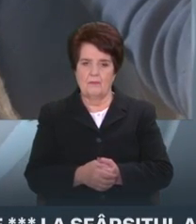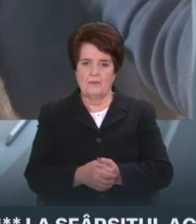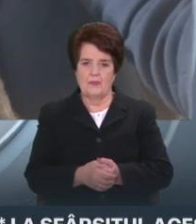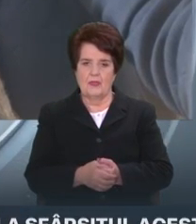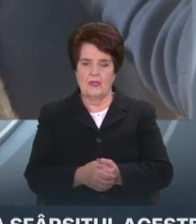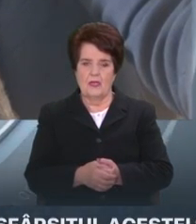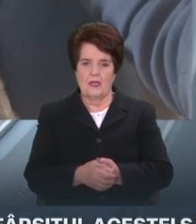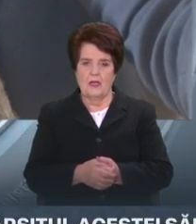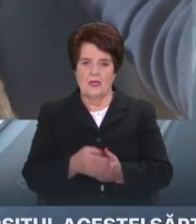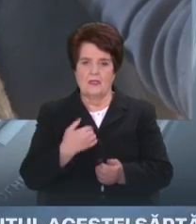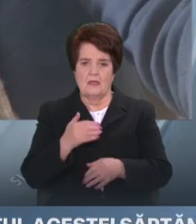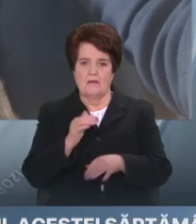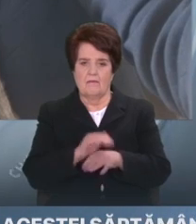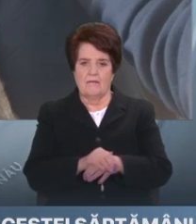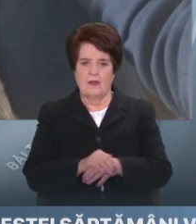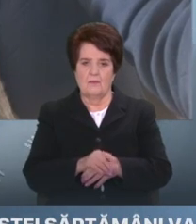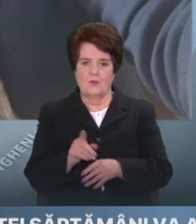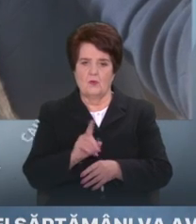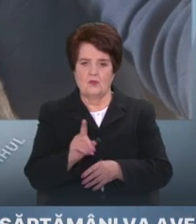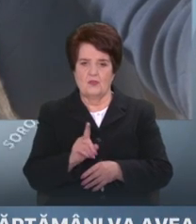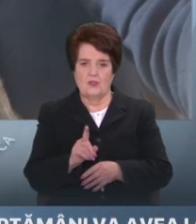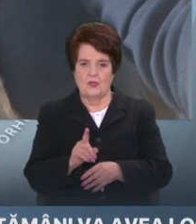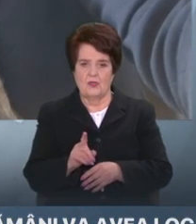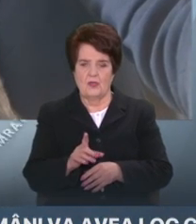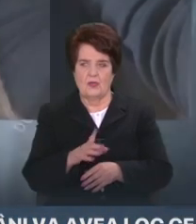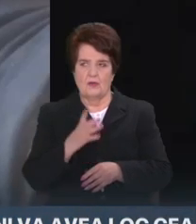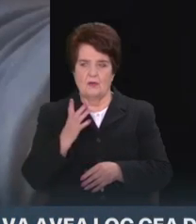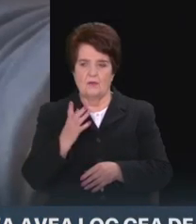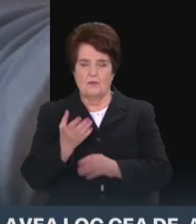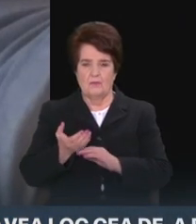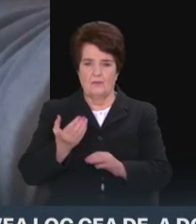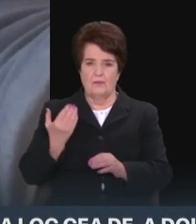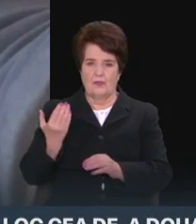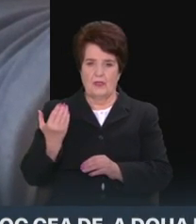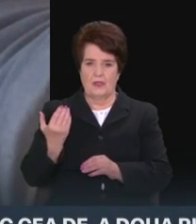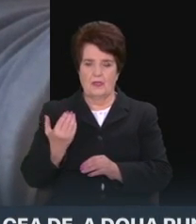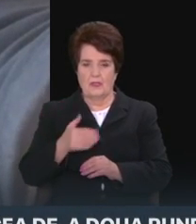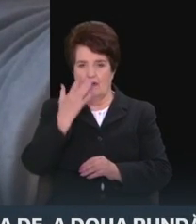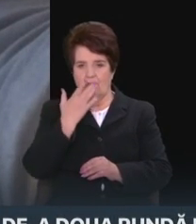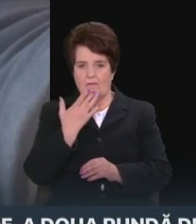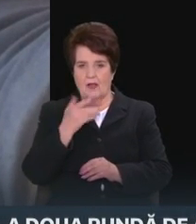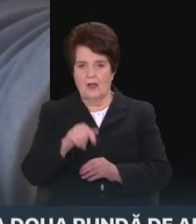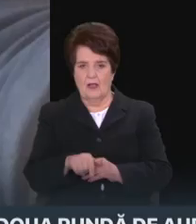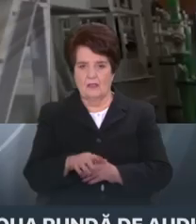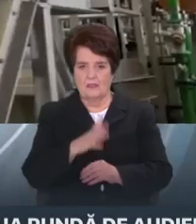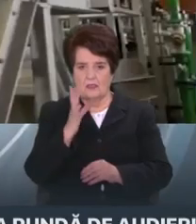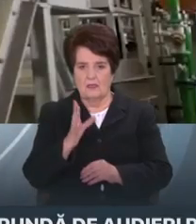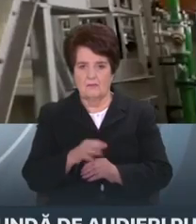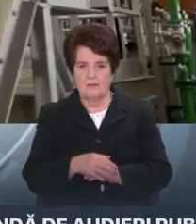Despre faptul ce am așteptat, noi încă vară aceasta am publicat